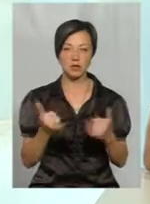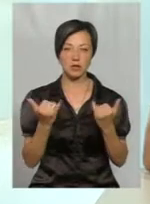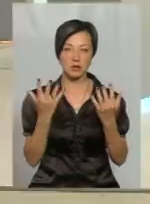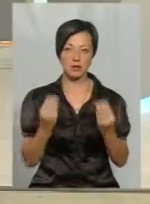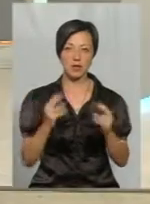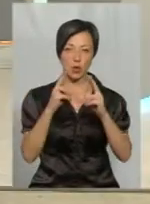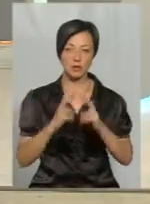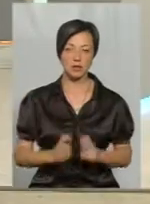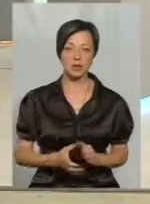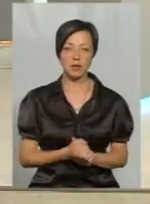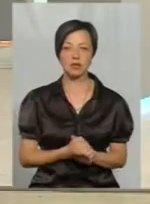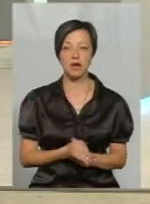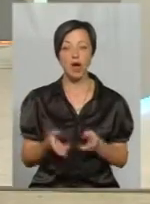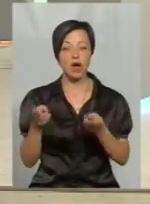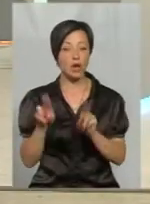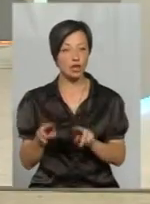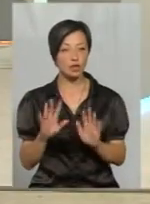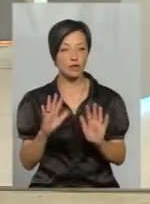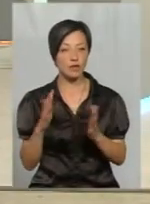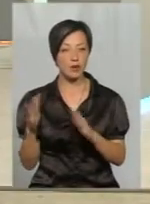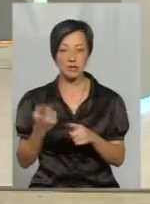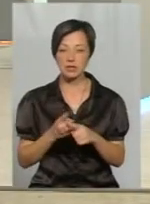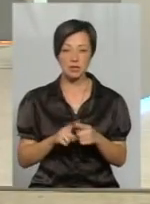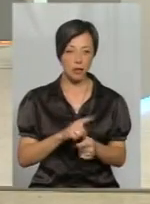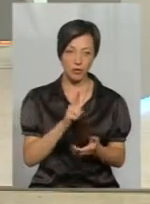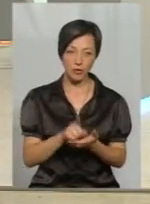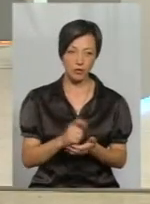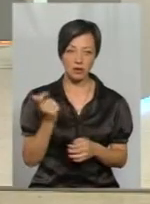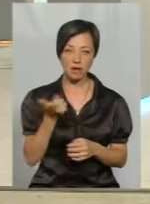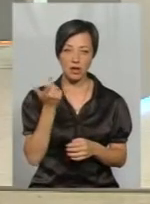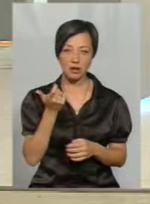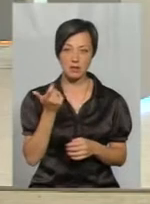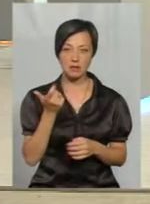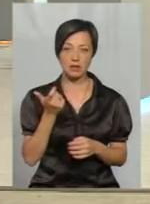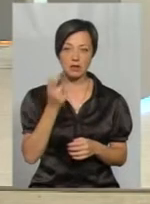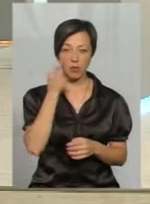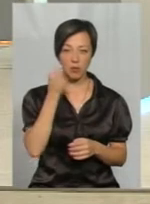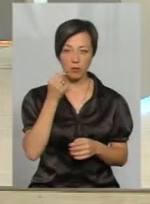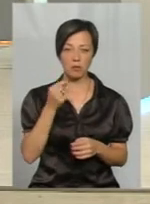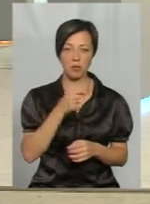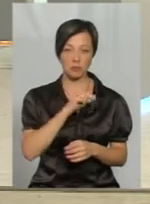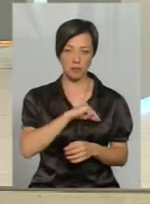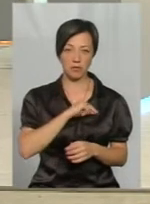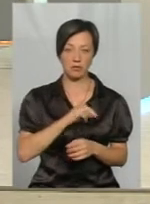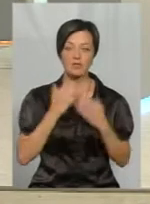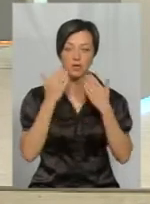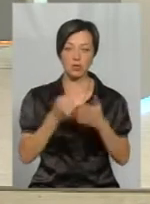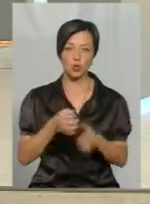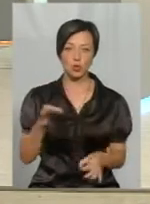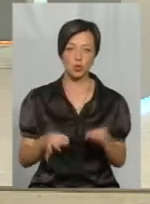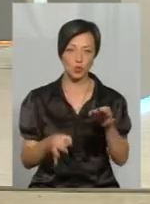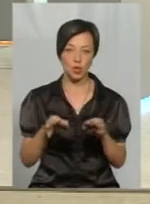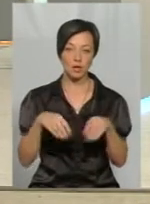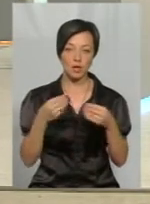розслідується. По решті, в випадках, це вже повинні власники пасічники звертатися до суду, яке